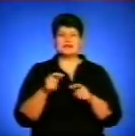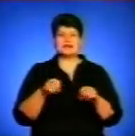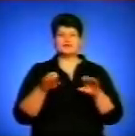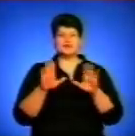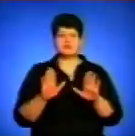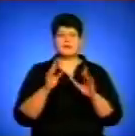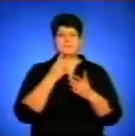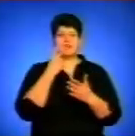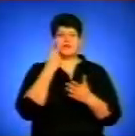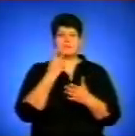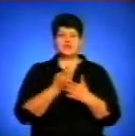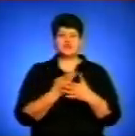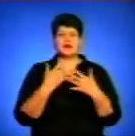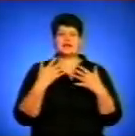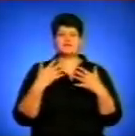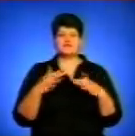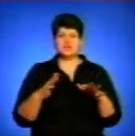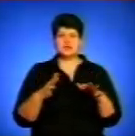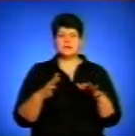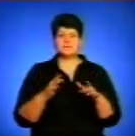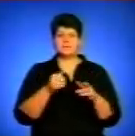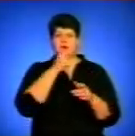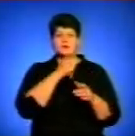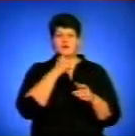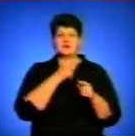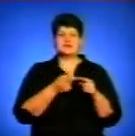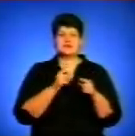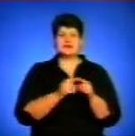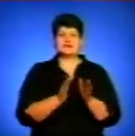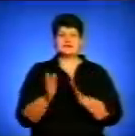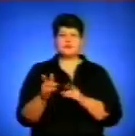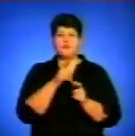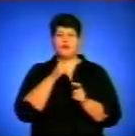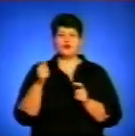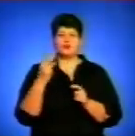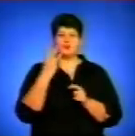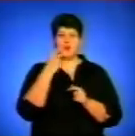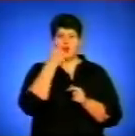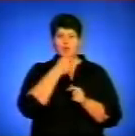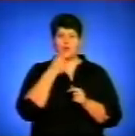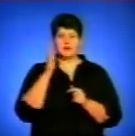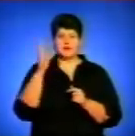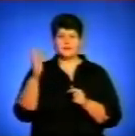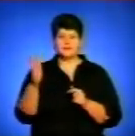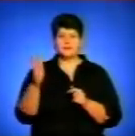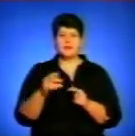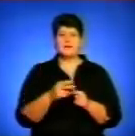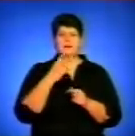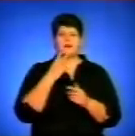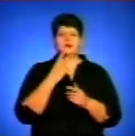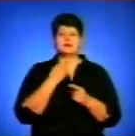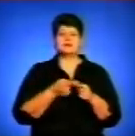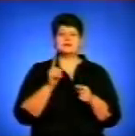передбачає вже апробацію цієї системи протягом наступних трьох років. Ця система являє собою повністю, коли